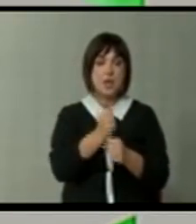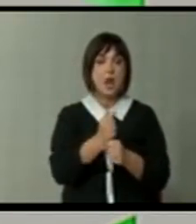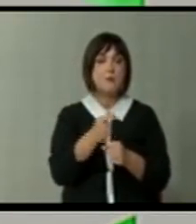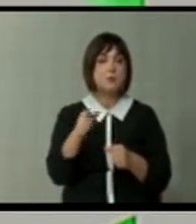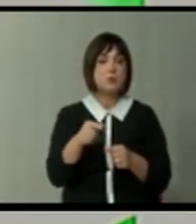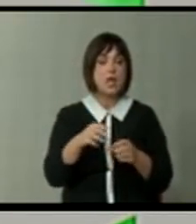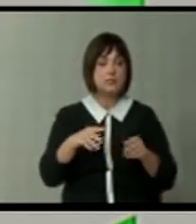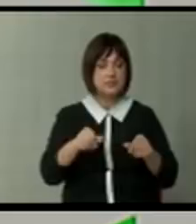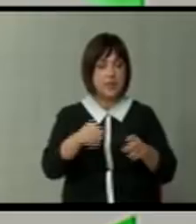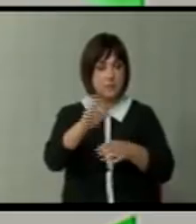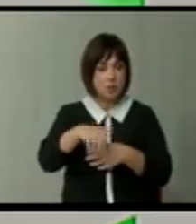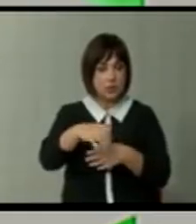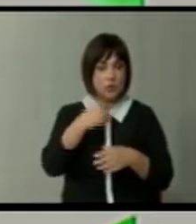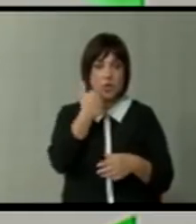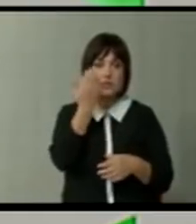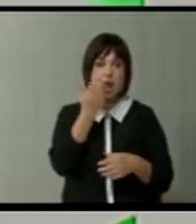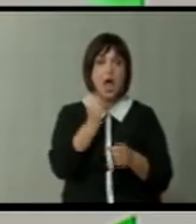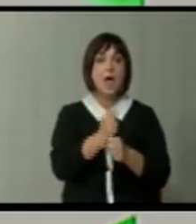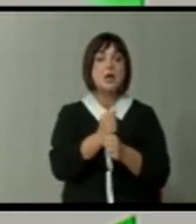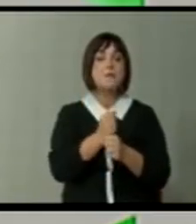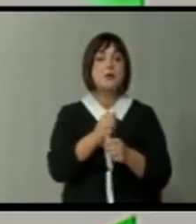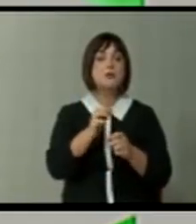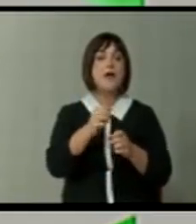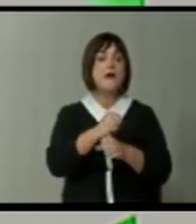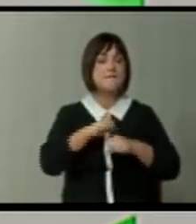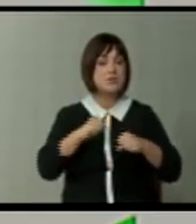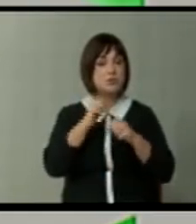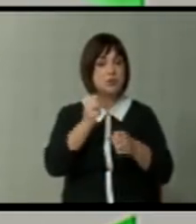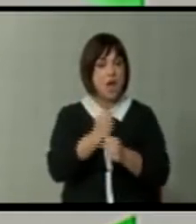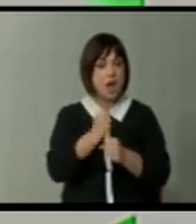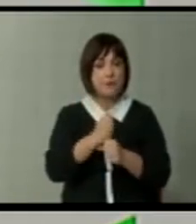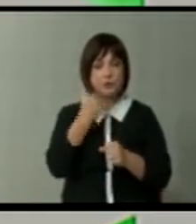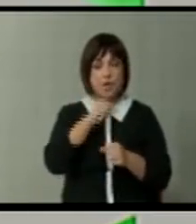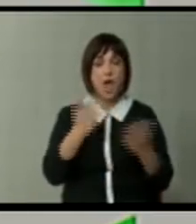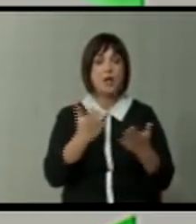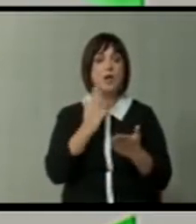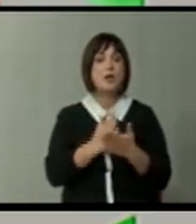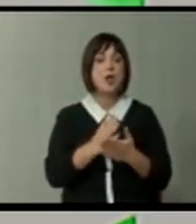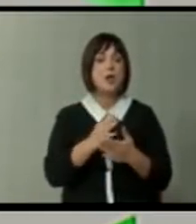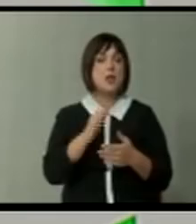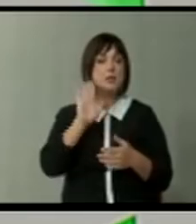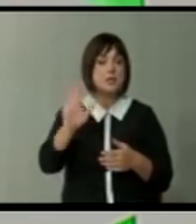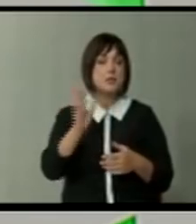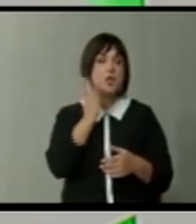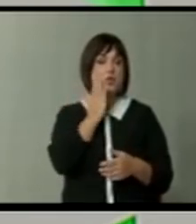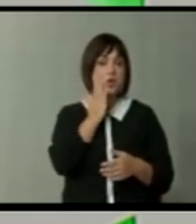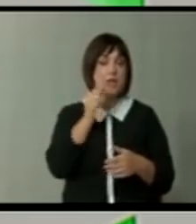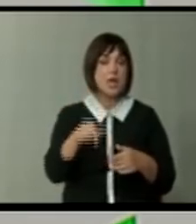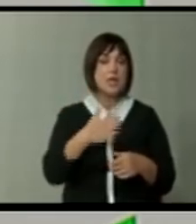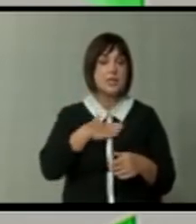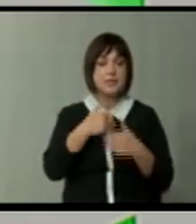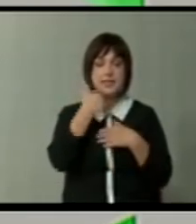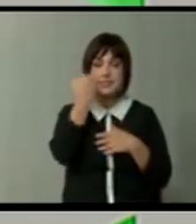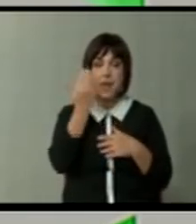земоделие, тоа е срамота, а работата, физичка работа, било што, каква работа на Запад е чест, кај нас, да